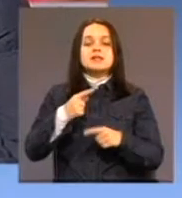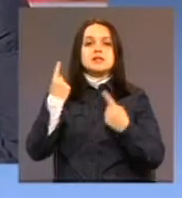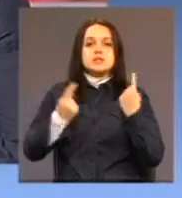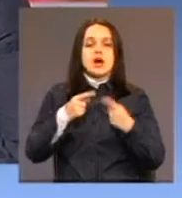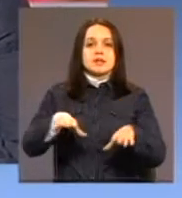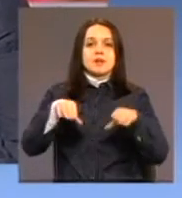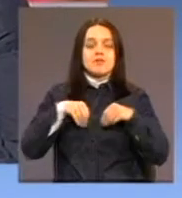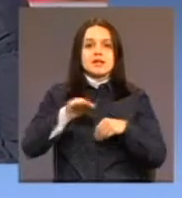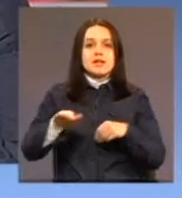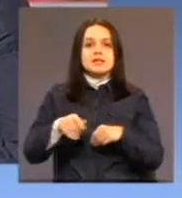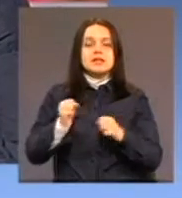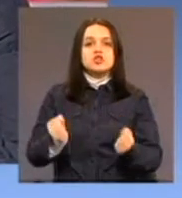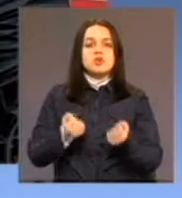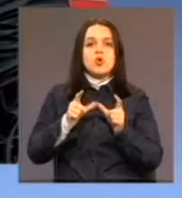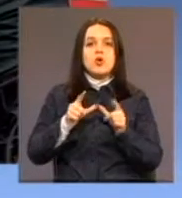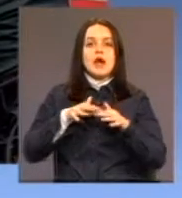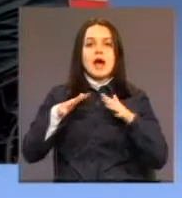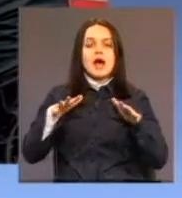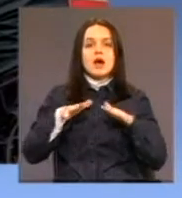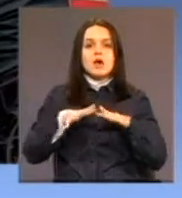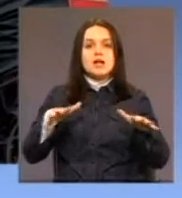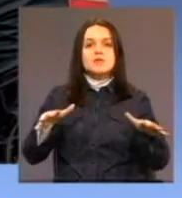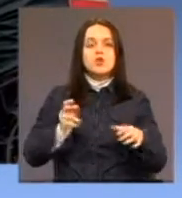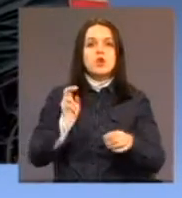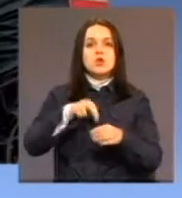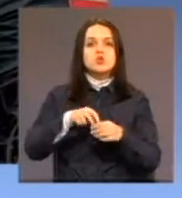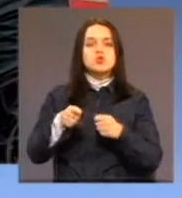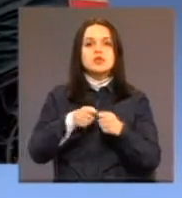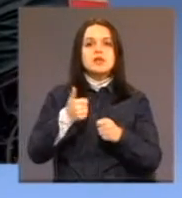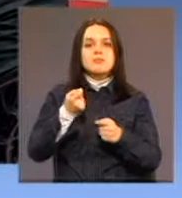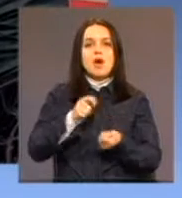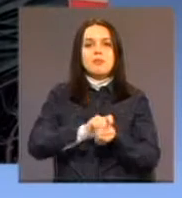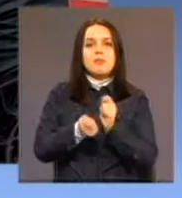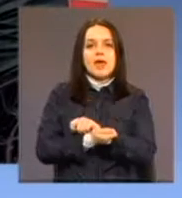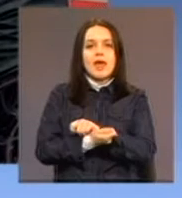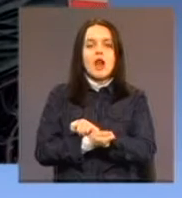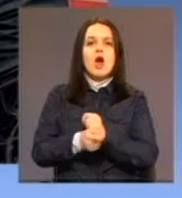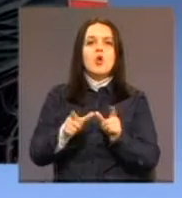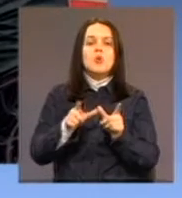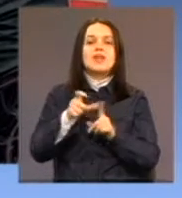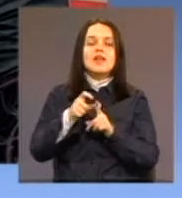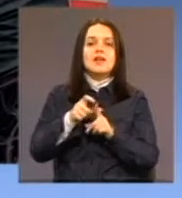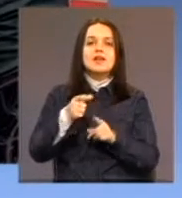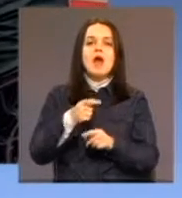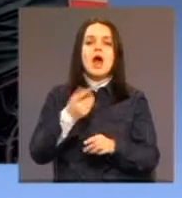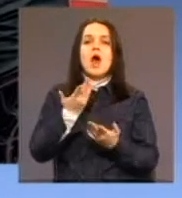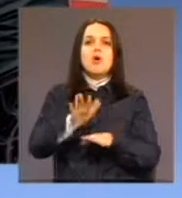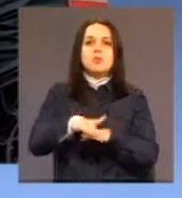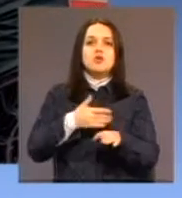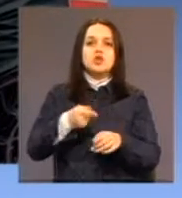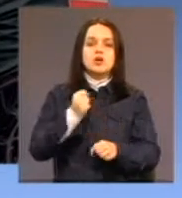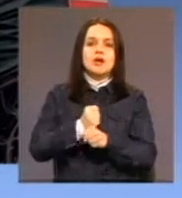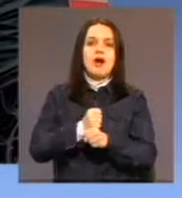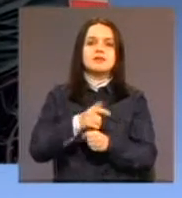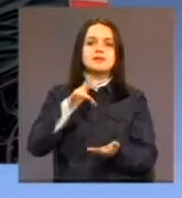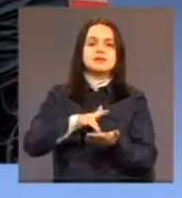razvoju njihovoj inkluziji u društvo imalo promijenila u Derventi od kako egzistira centar za sklijepu i slabovidu